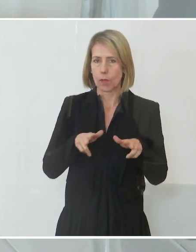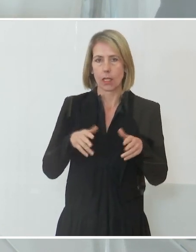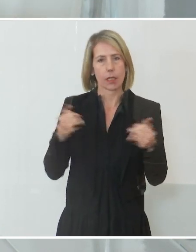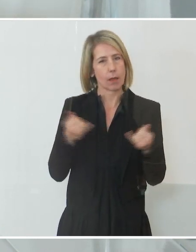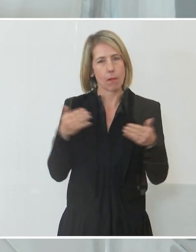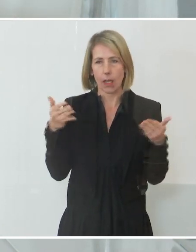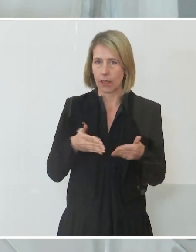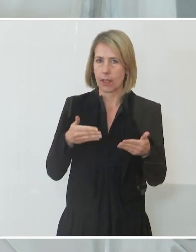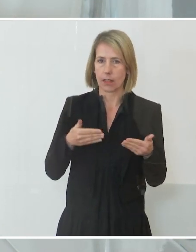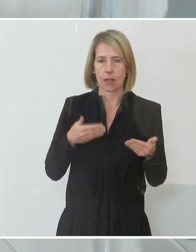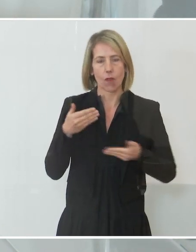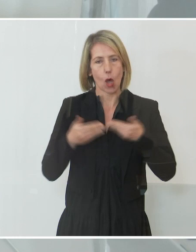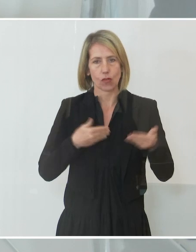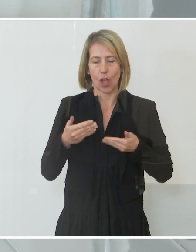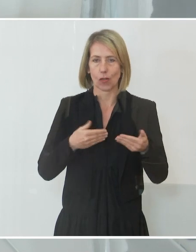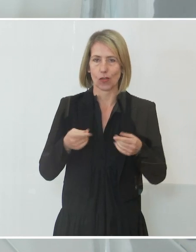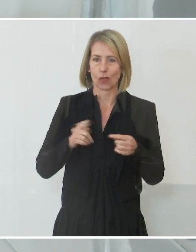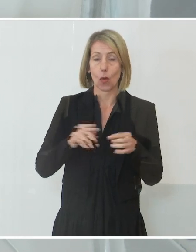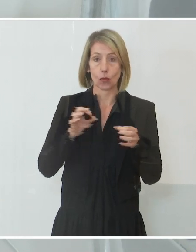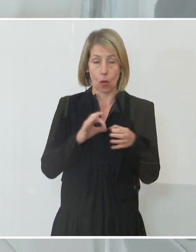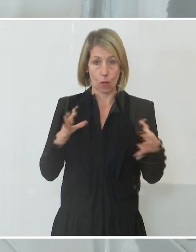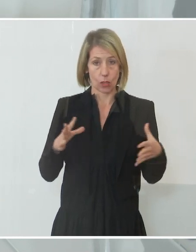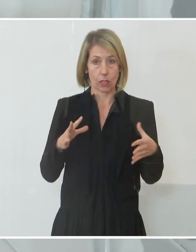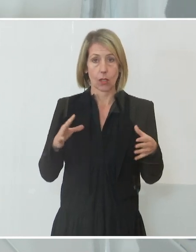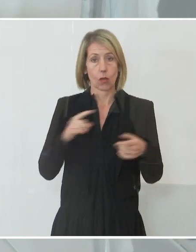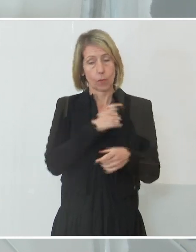anderen Seite auch mit den Oppositionsparteien.